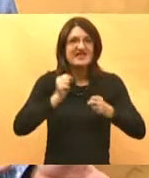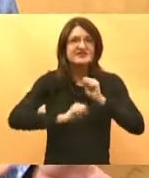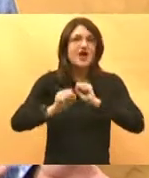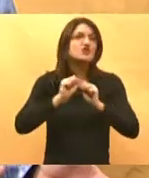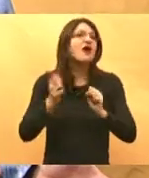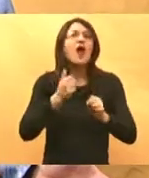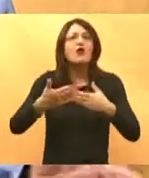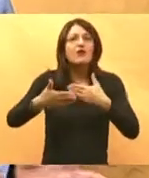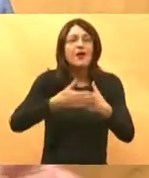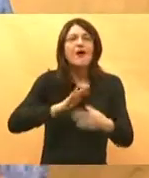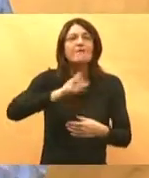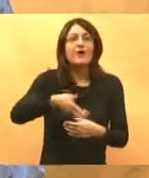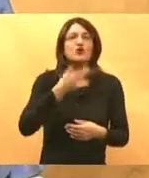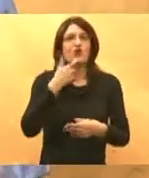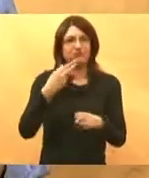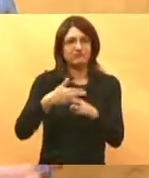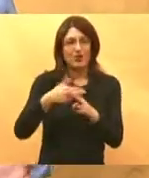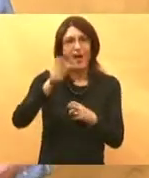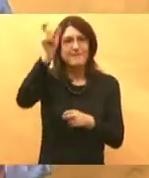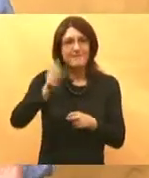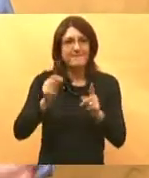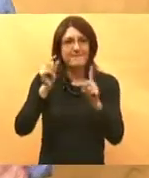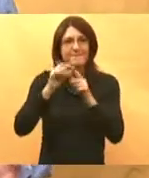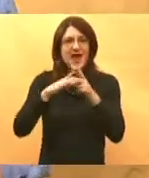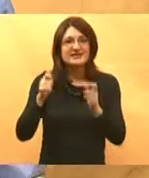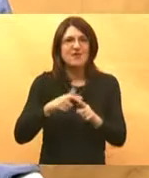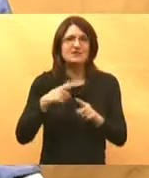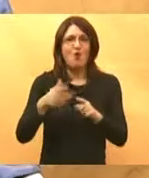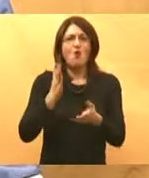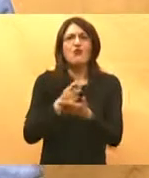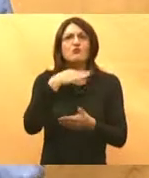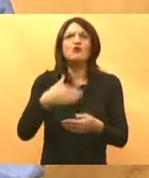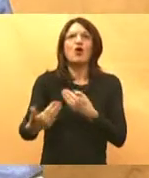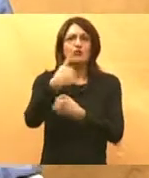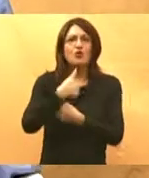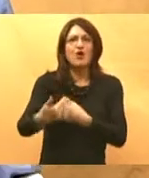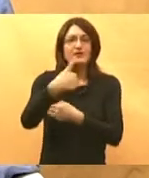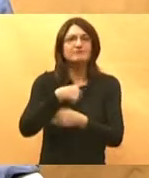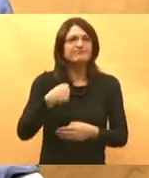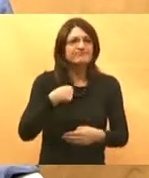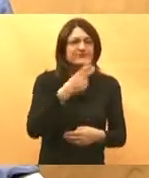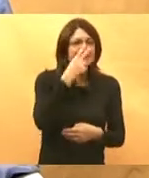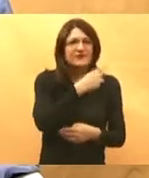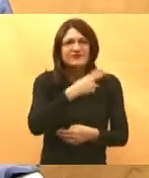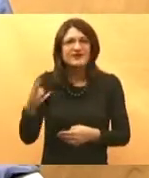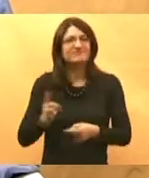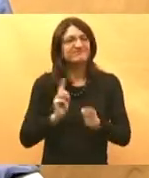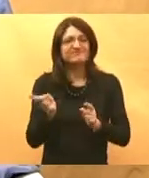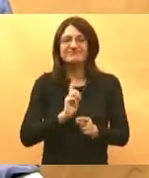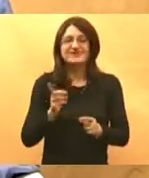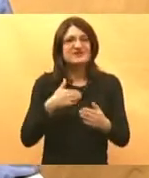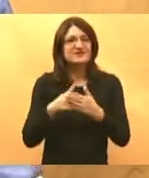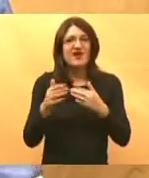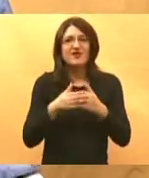pacijentu, jer svi pacijenti prolaze kroz naše, rekao bi, ruke i dolaze opet nama. Vidjeli smo kako to funkcionira, nismo bili jako